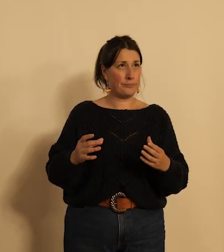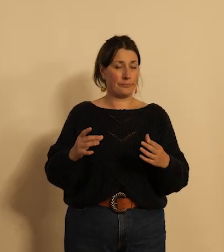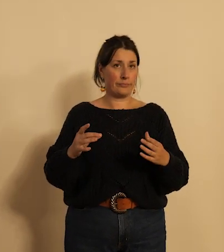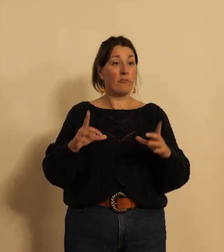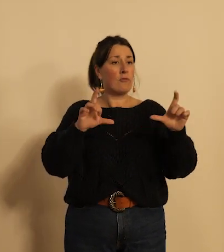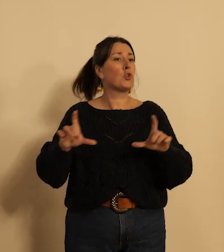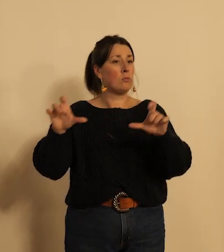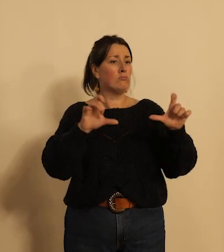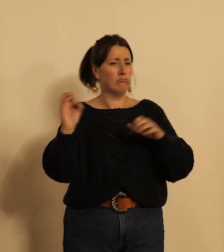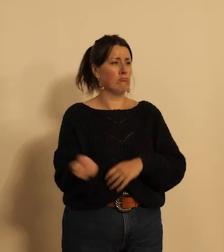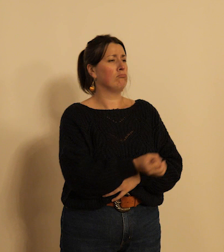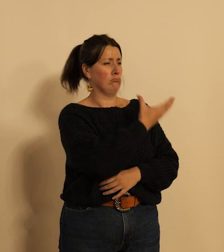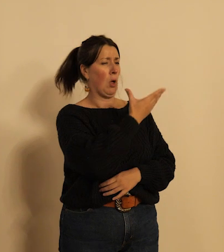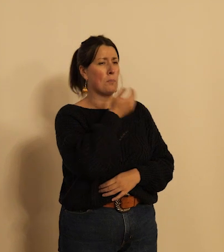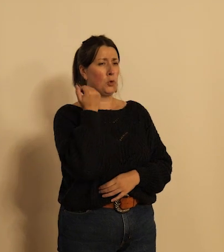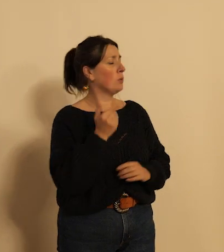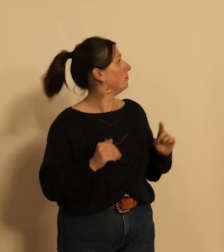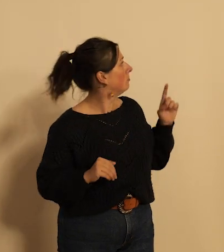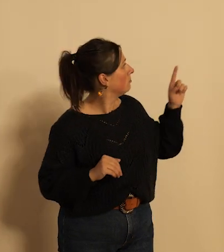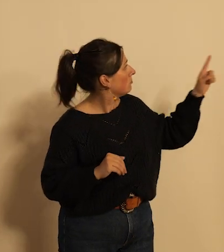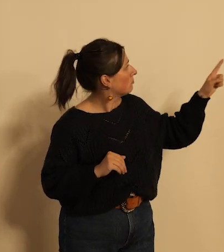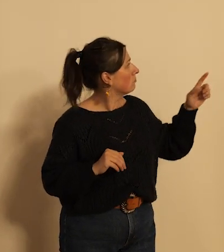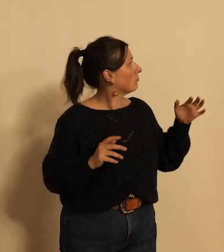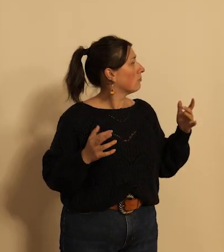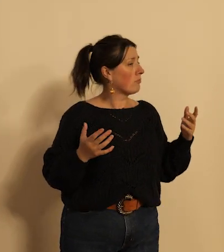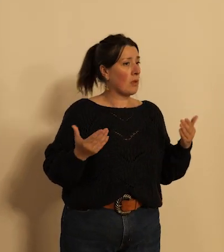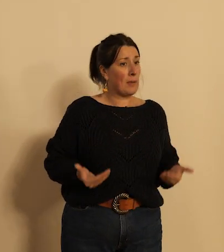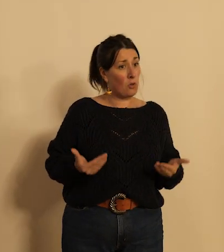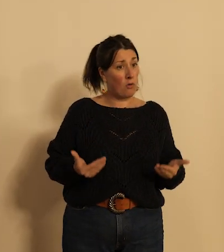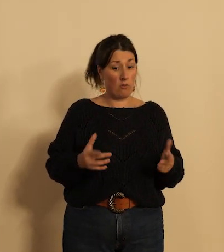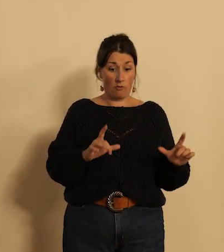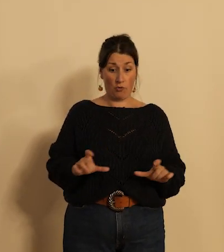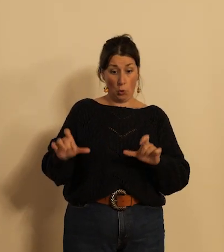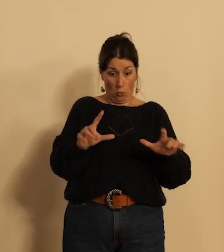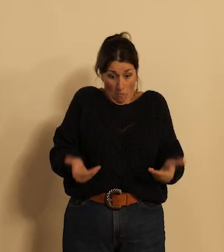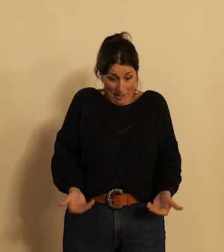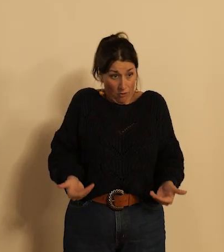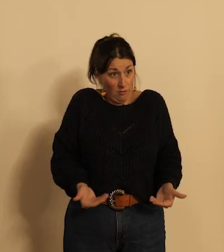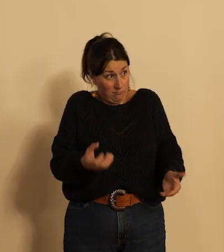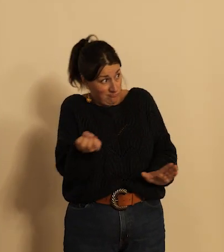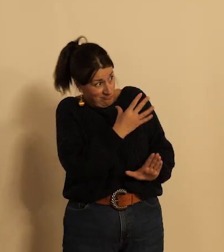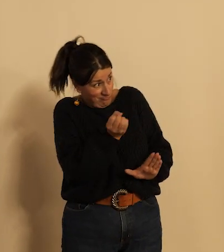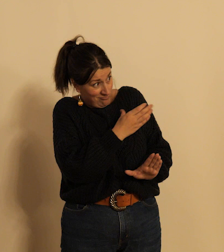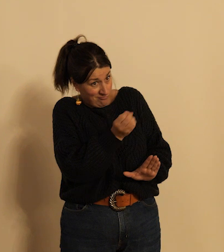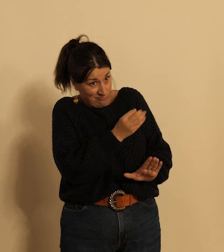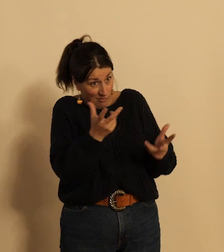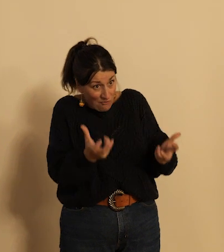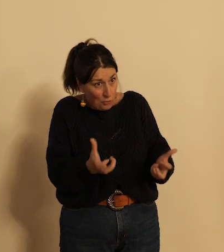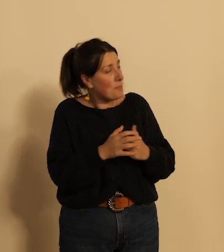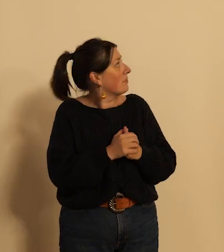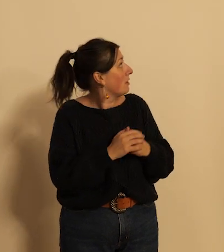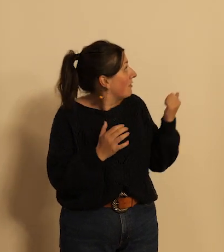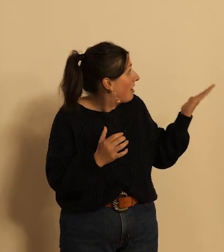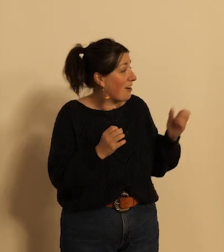photographique avec mon équipe nous avons souhaité vous présenter aujourd'hui des photographies contemporaines où on voit que le